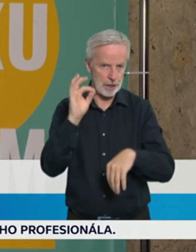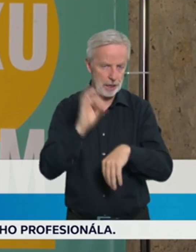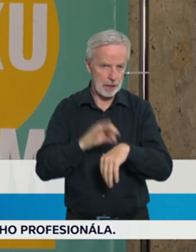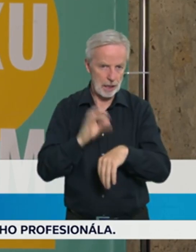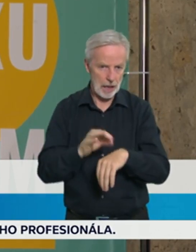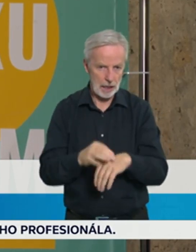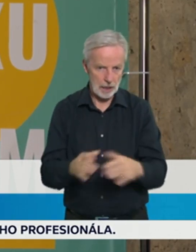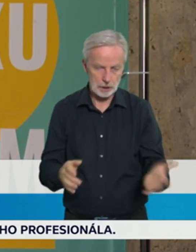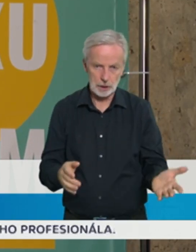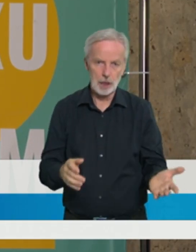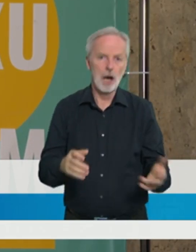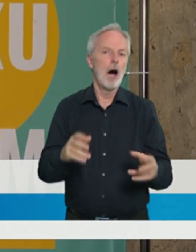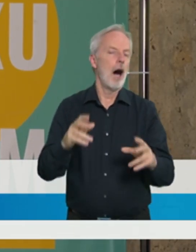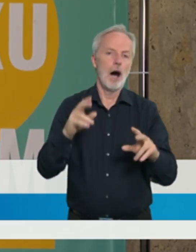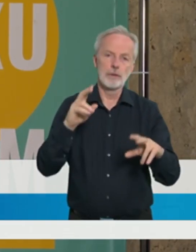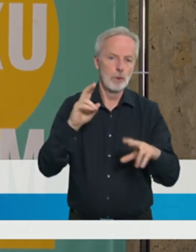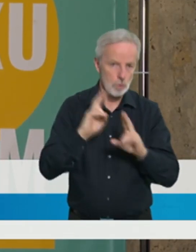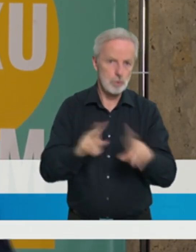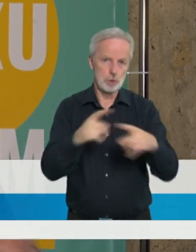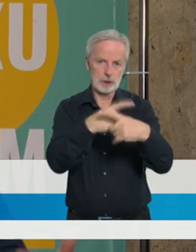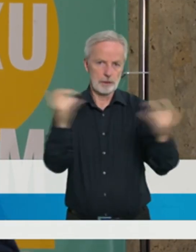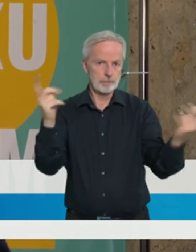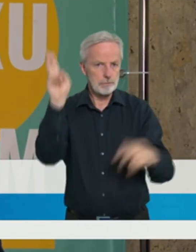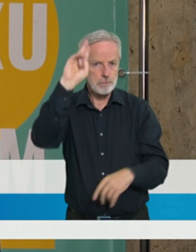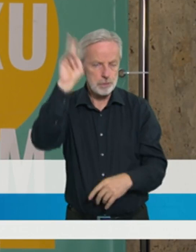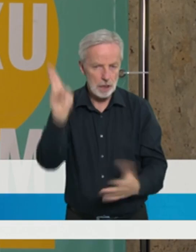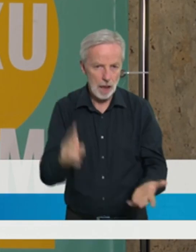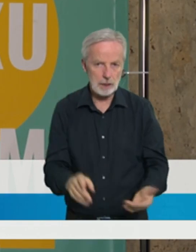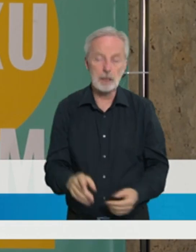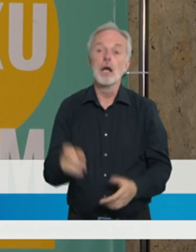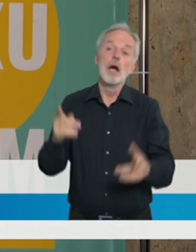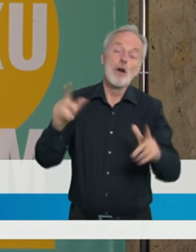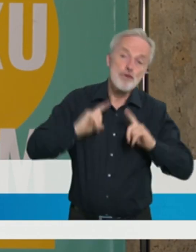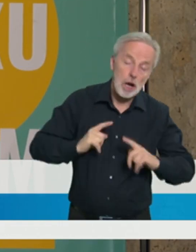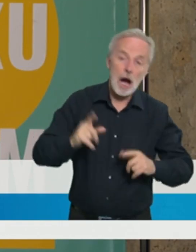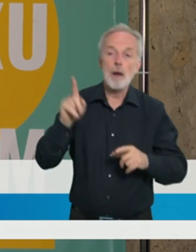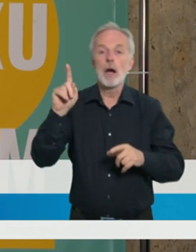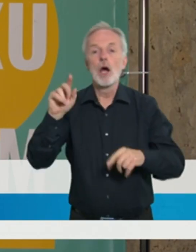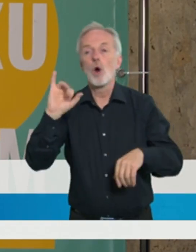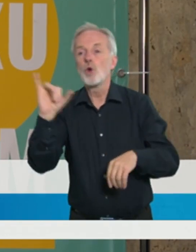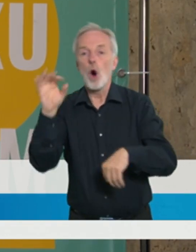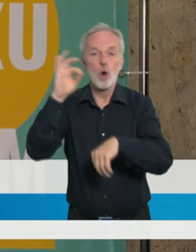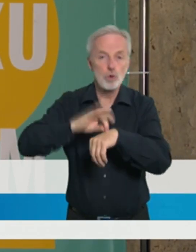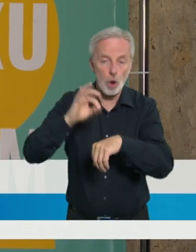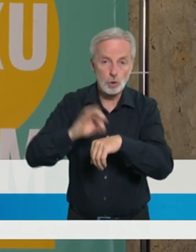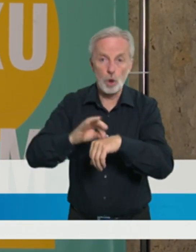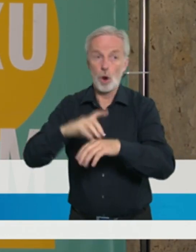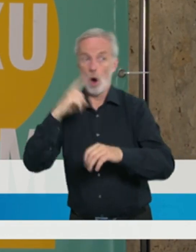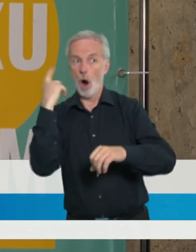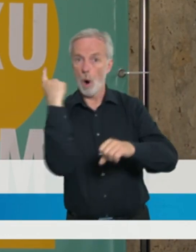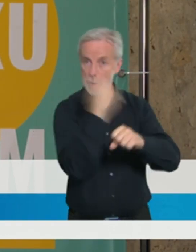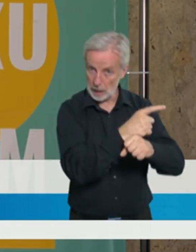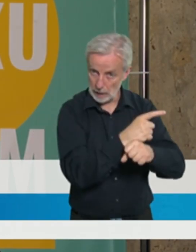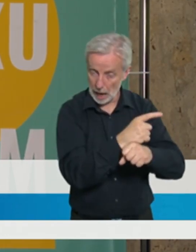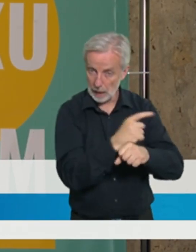řádu dnů bude rozvážena na základě objednávek do ordinací praktických lékařů, potažmo praktických lékařů pro děti